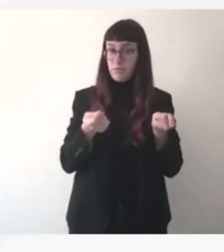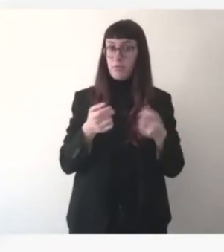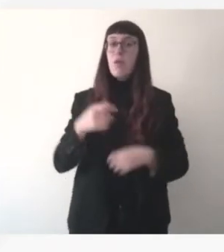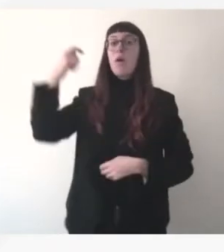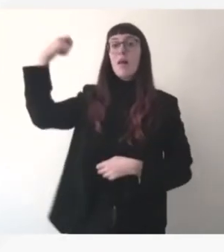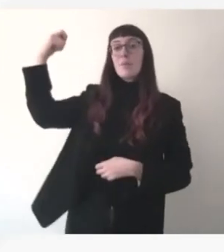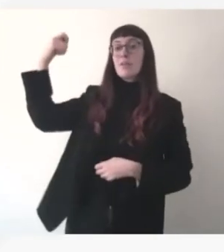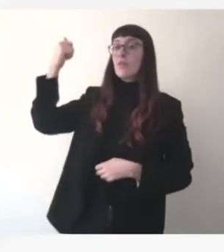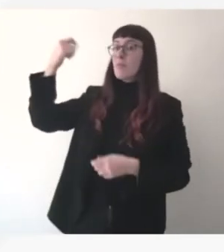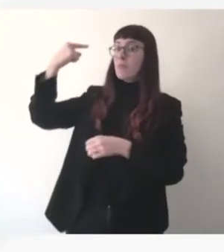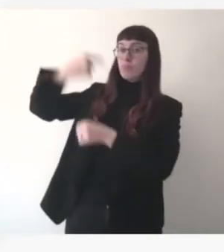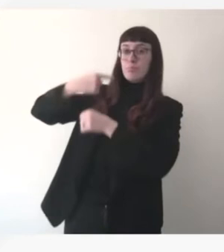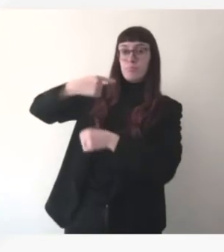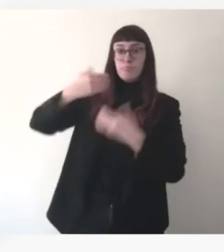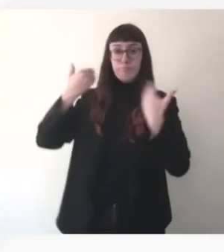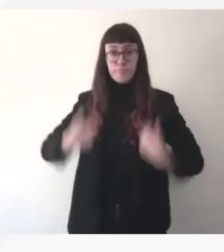les aspects cyber,